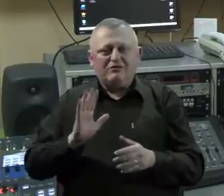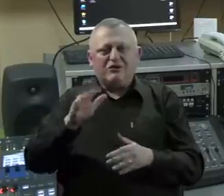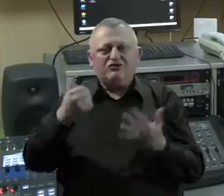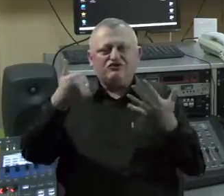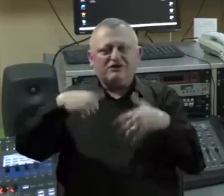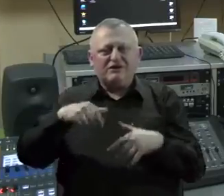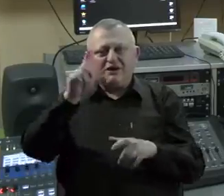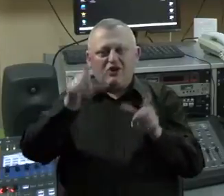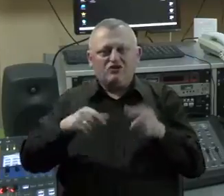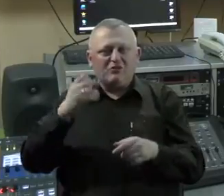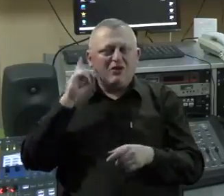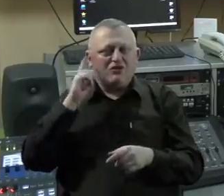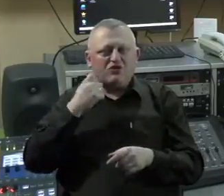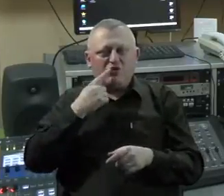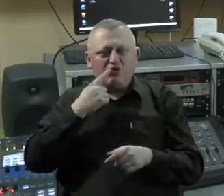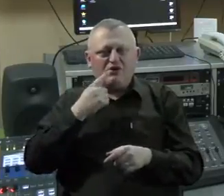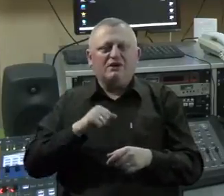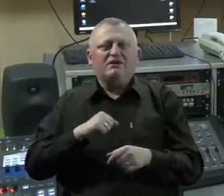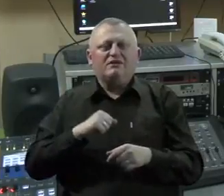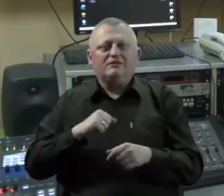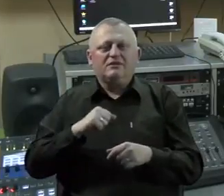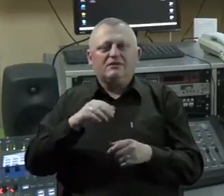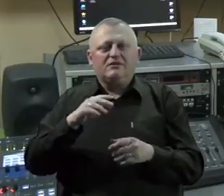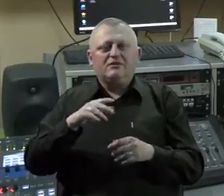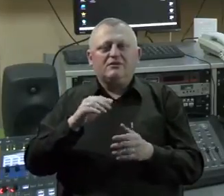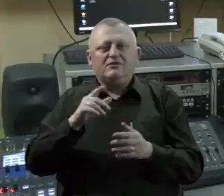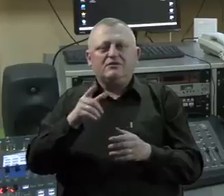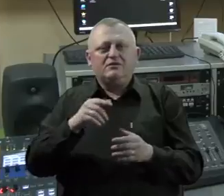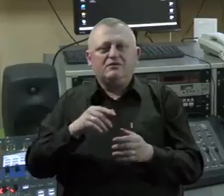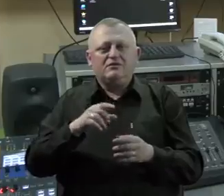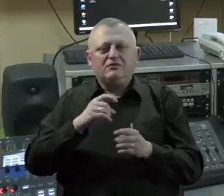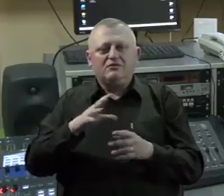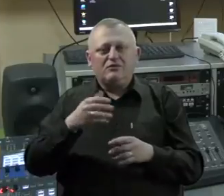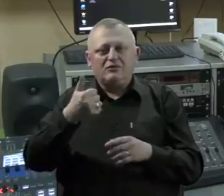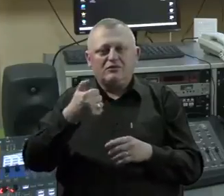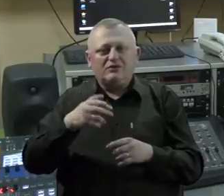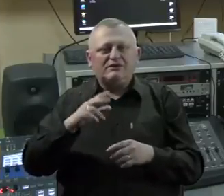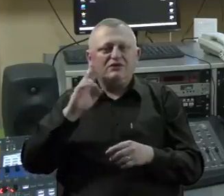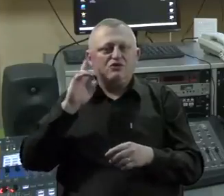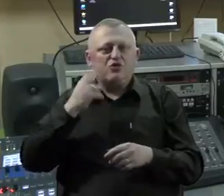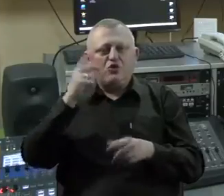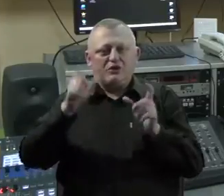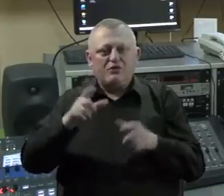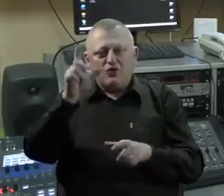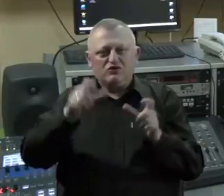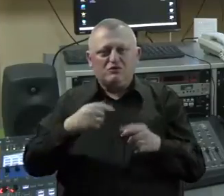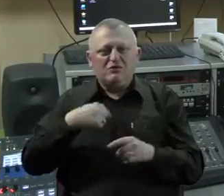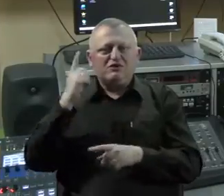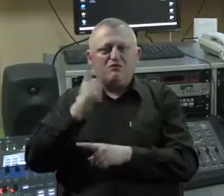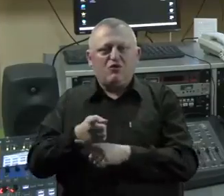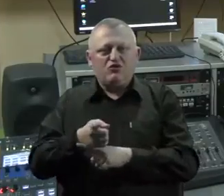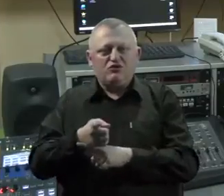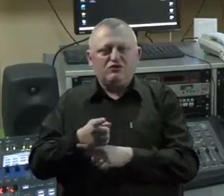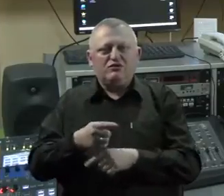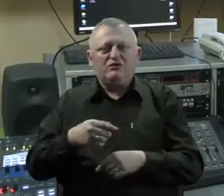6.000 osoba sa oštećenim sluhom, te sotinu gluhodnje mih osoba, mi smo odlučili